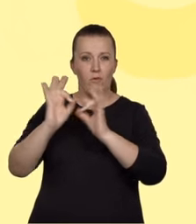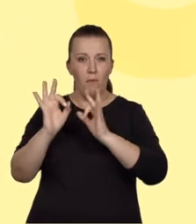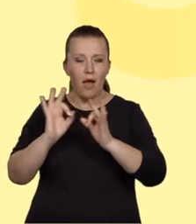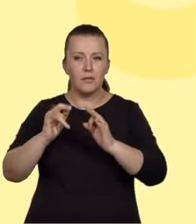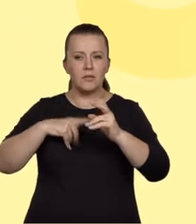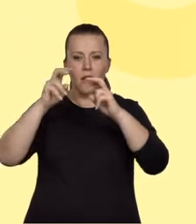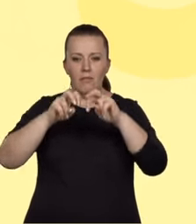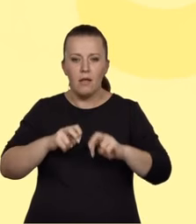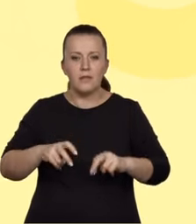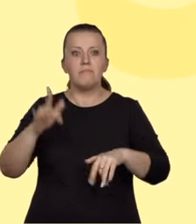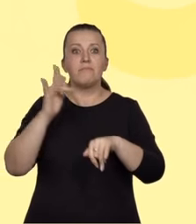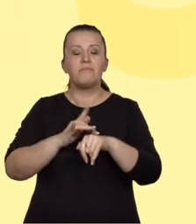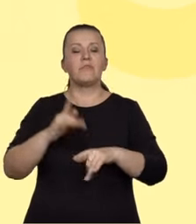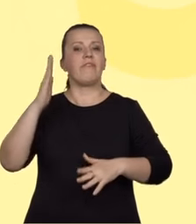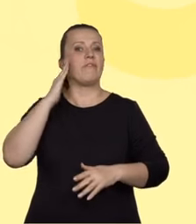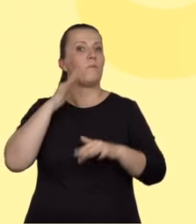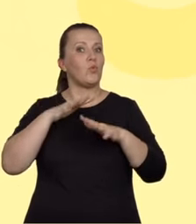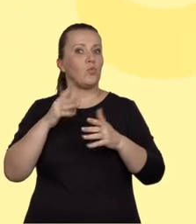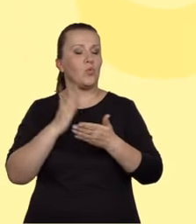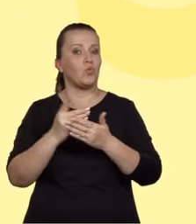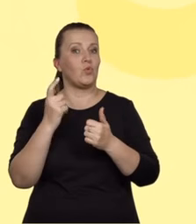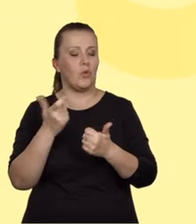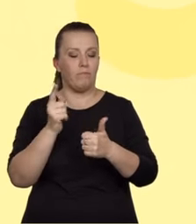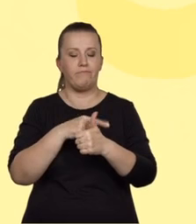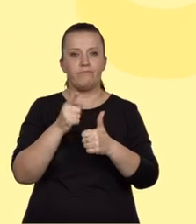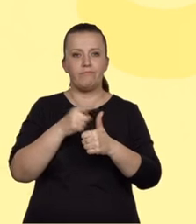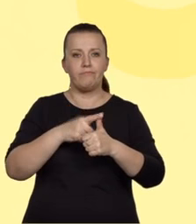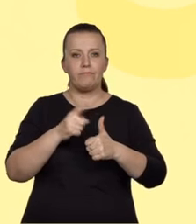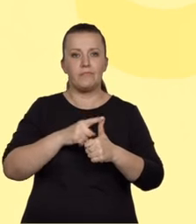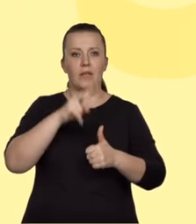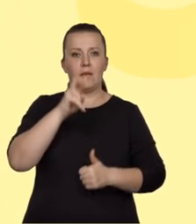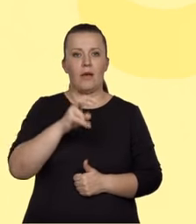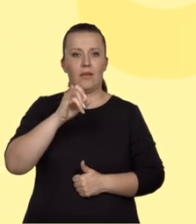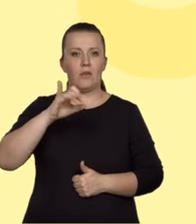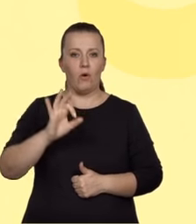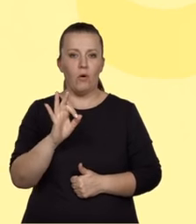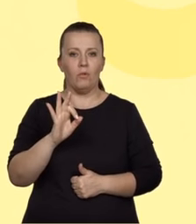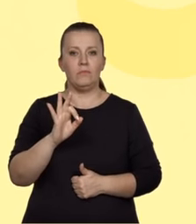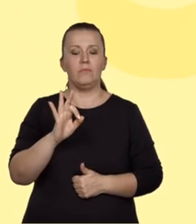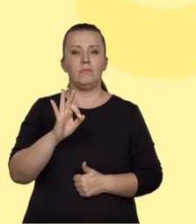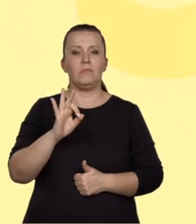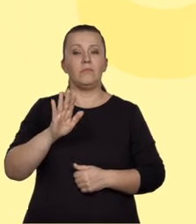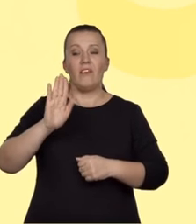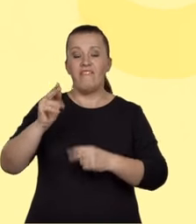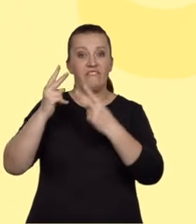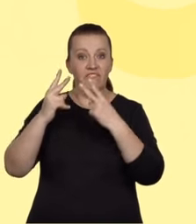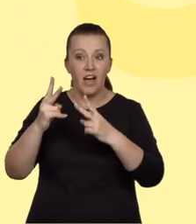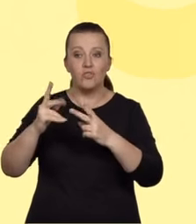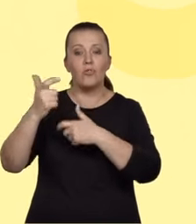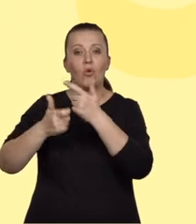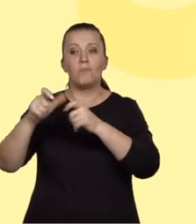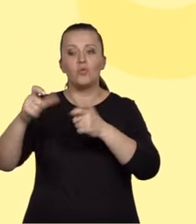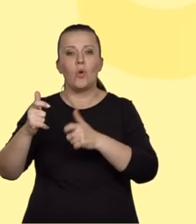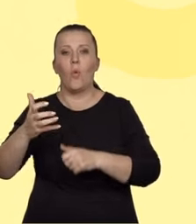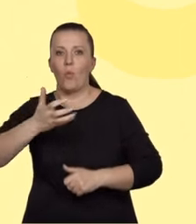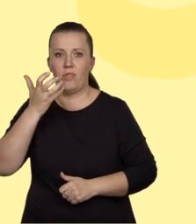ustalić nam istotne fakty. Po pierwsze, kwas jodowy 1 pełni w analizowanej reakcji rolę utleniacza.